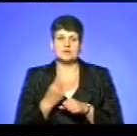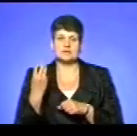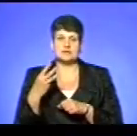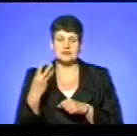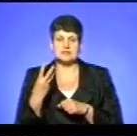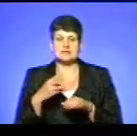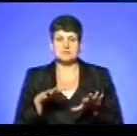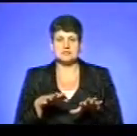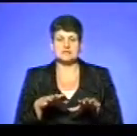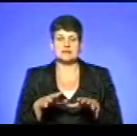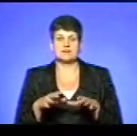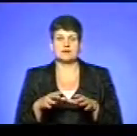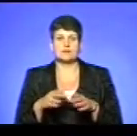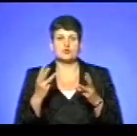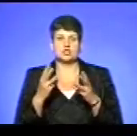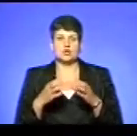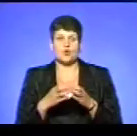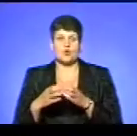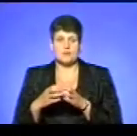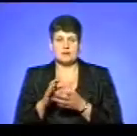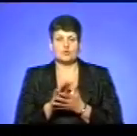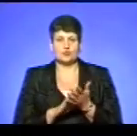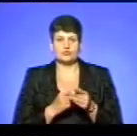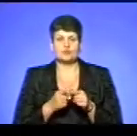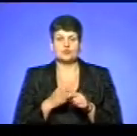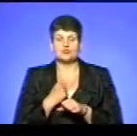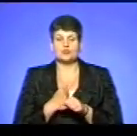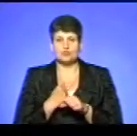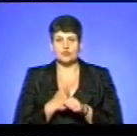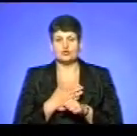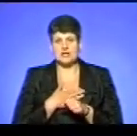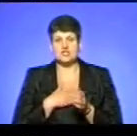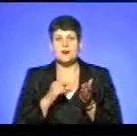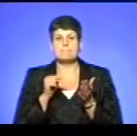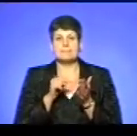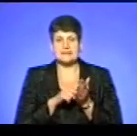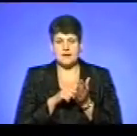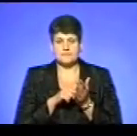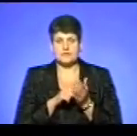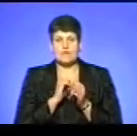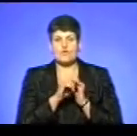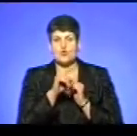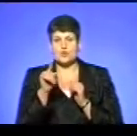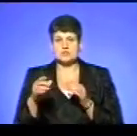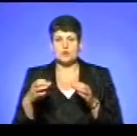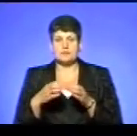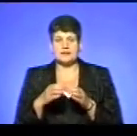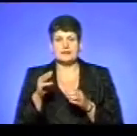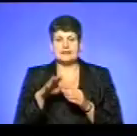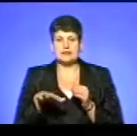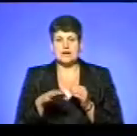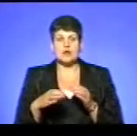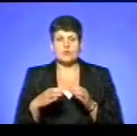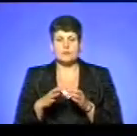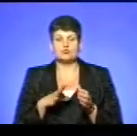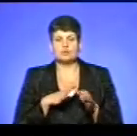місцевих пожежних команд, і ми продовжуємо цю роботу. Наша така мета в кожній об'єднаній територіальній громаді,